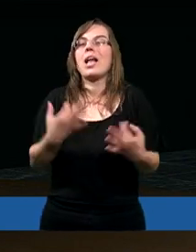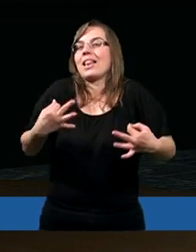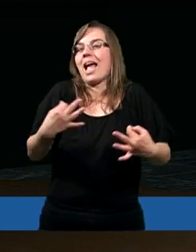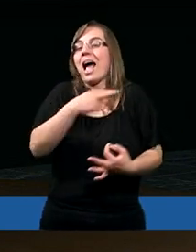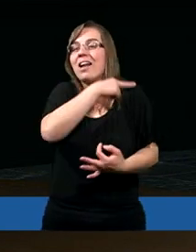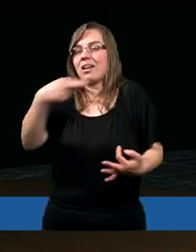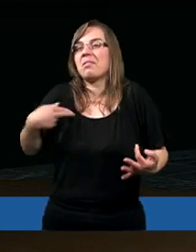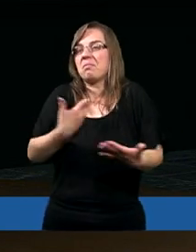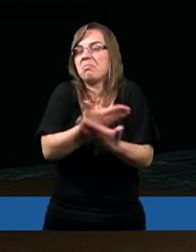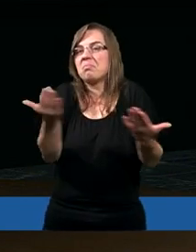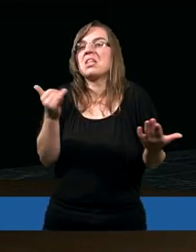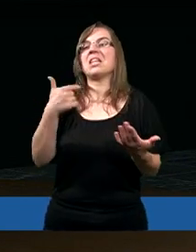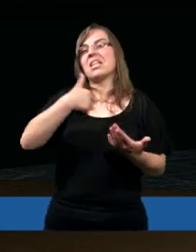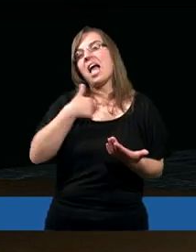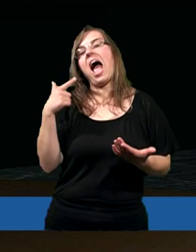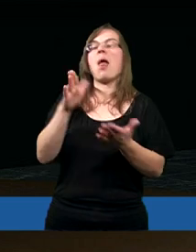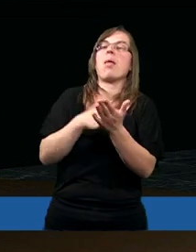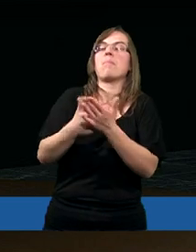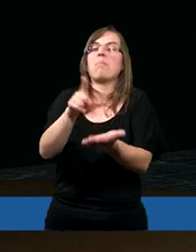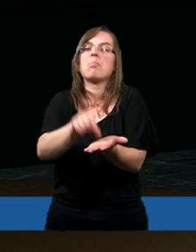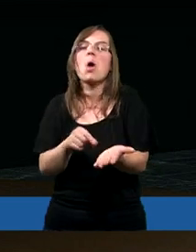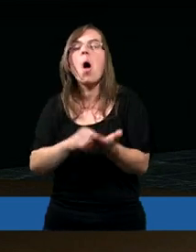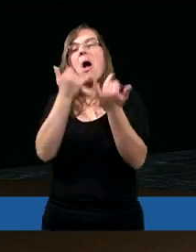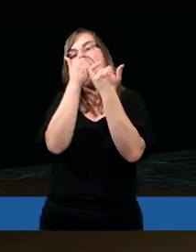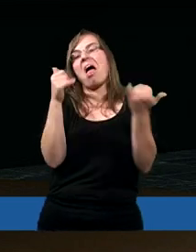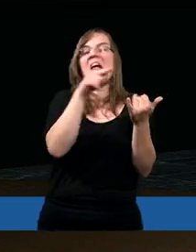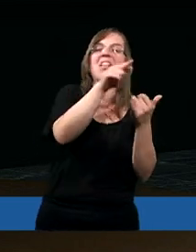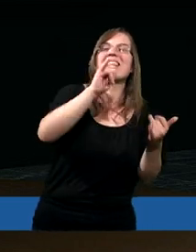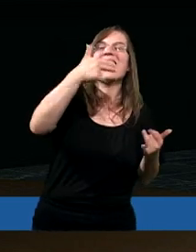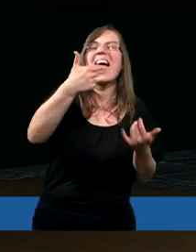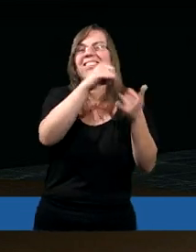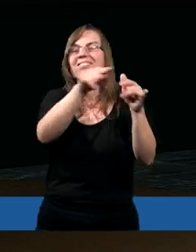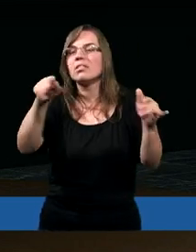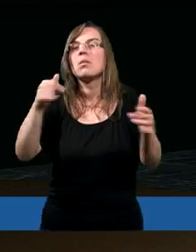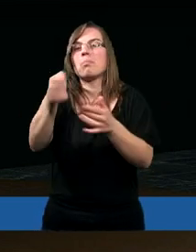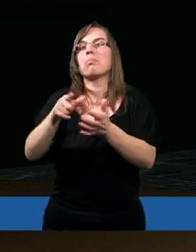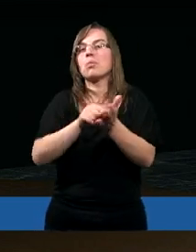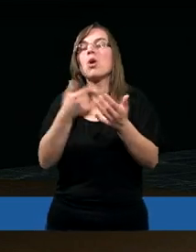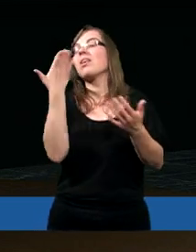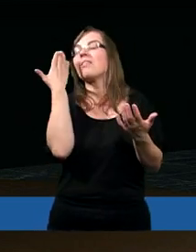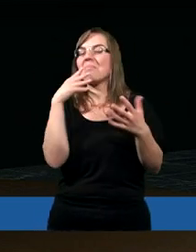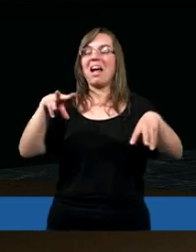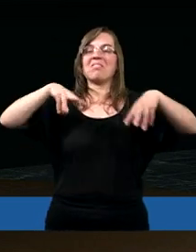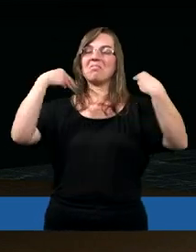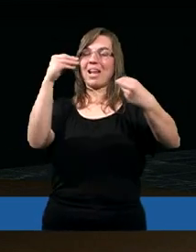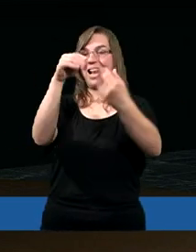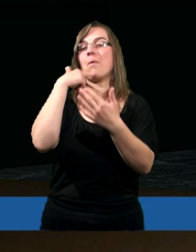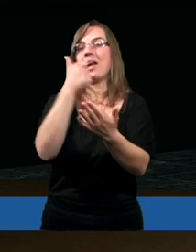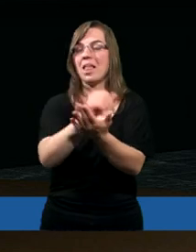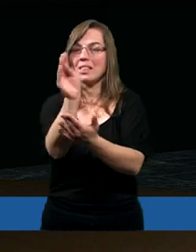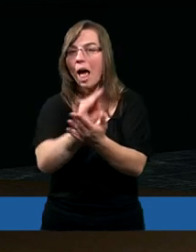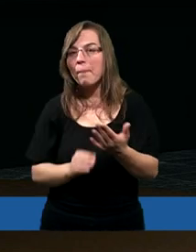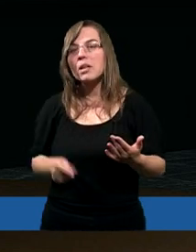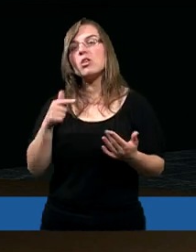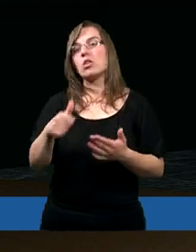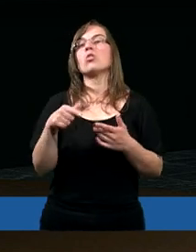myśmy, ja i Piotr i jeszcze paru innych apostołów napisali kilka bardzo wspaniałych listów